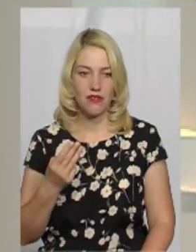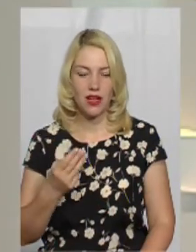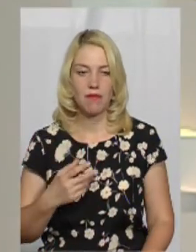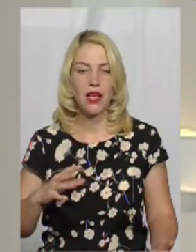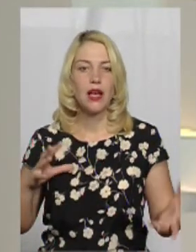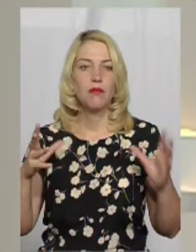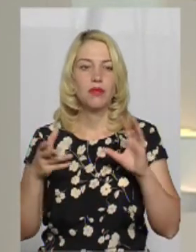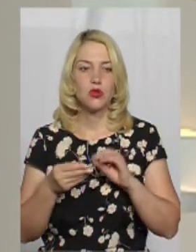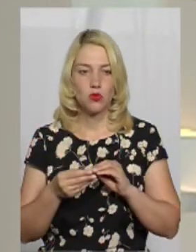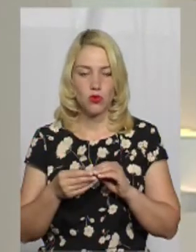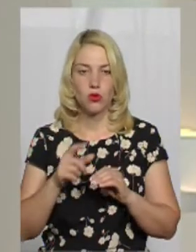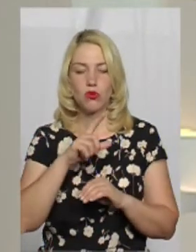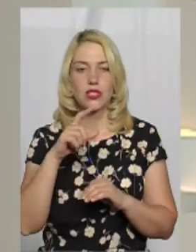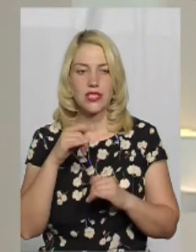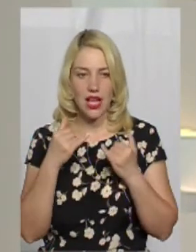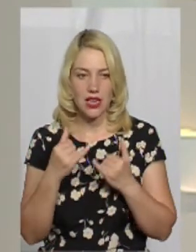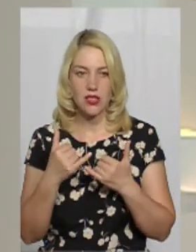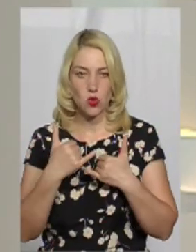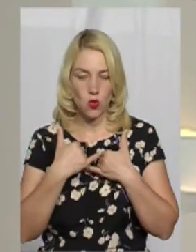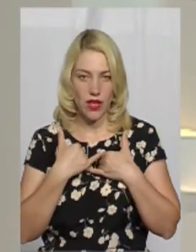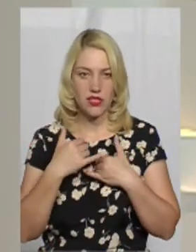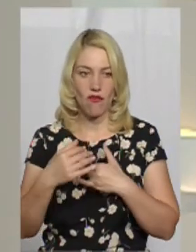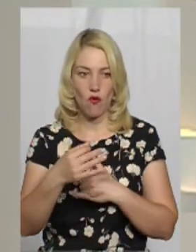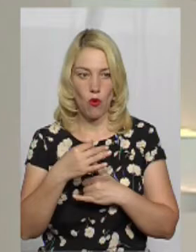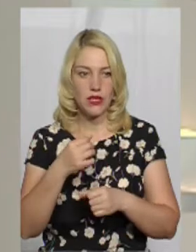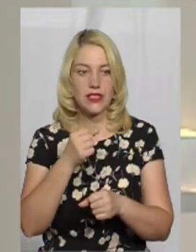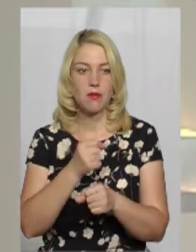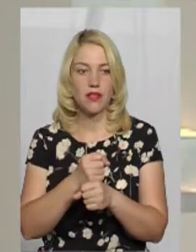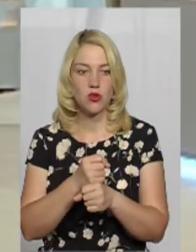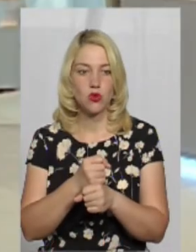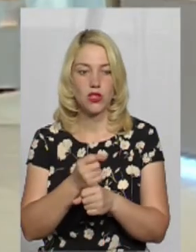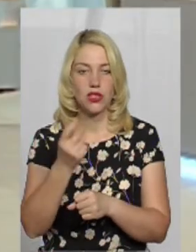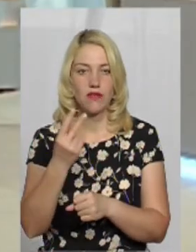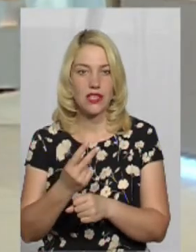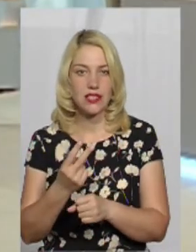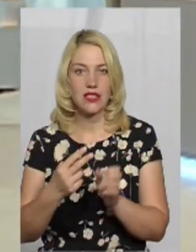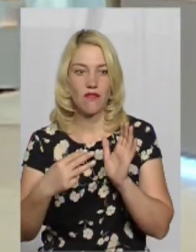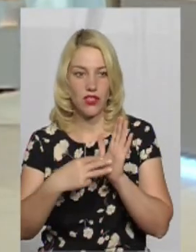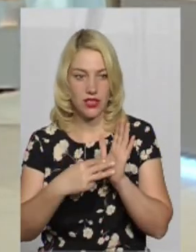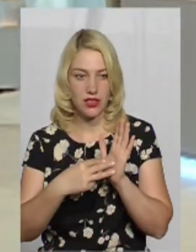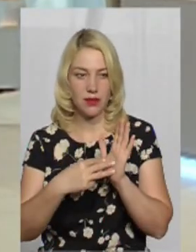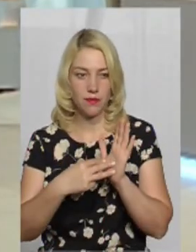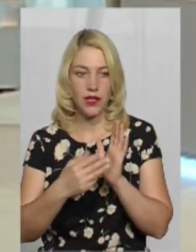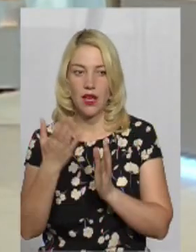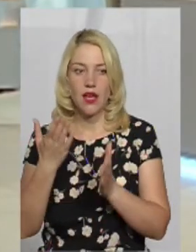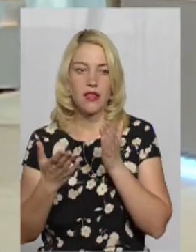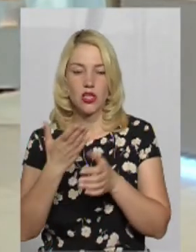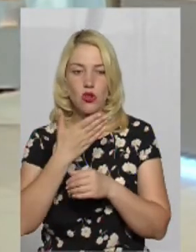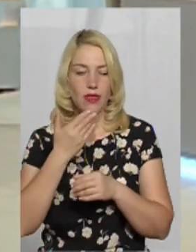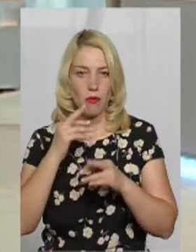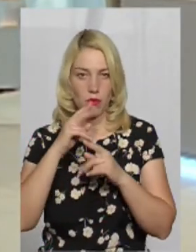Підсумуємо. Зараз у нас в області працює 20 місців, якщо не помиляюсь,